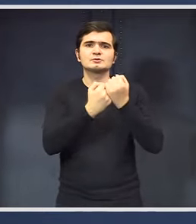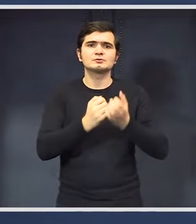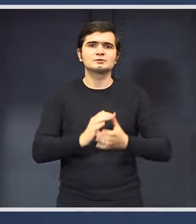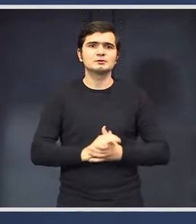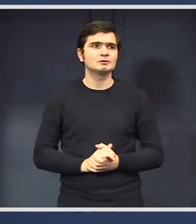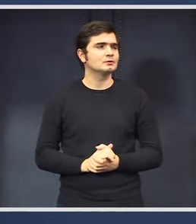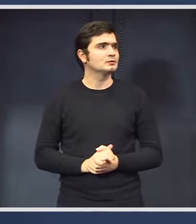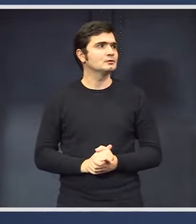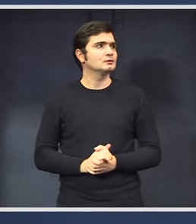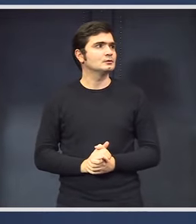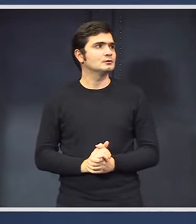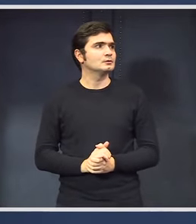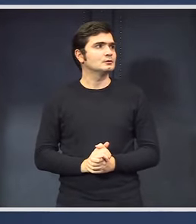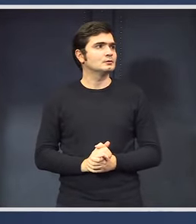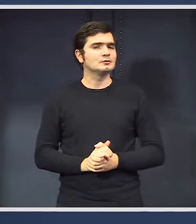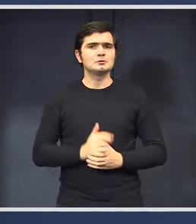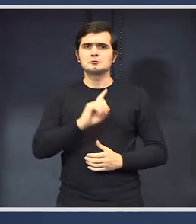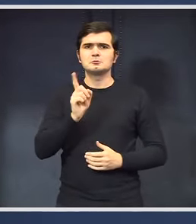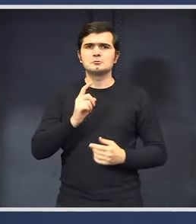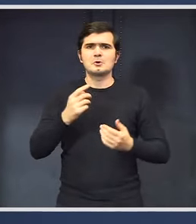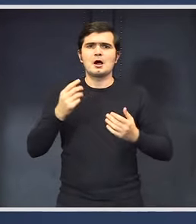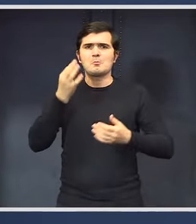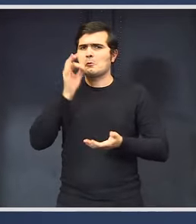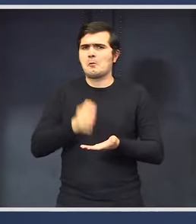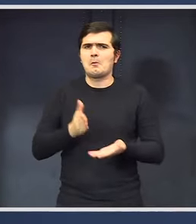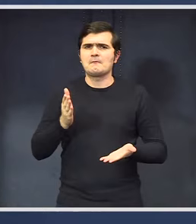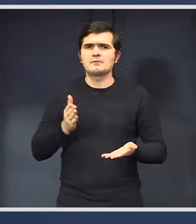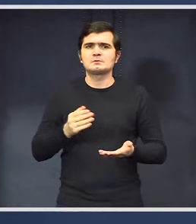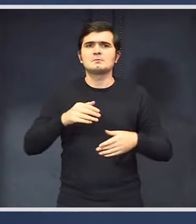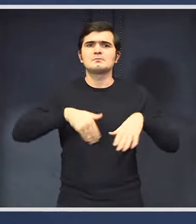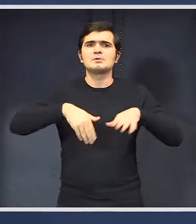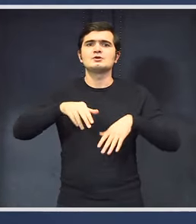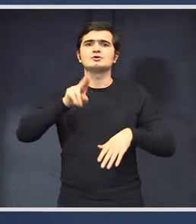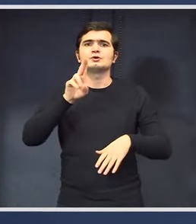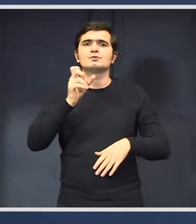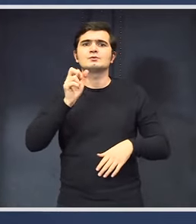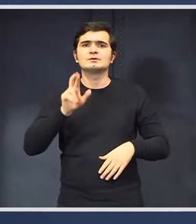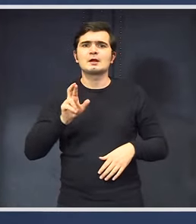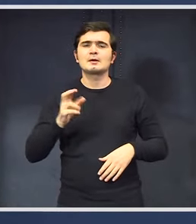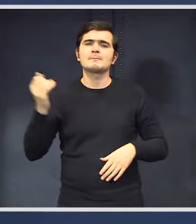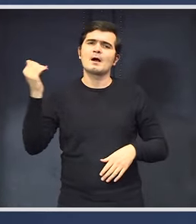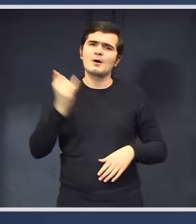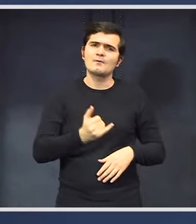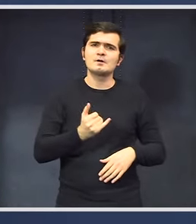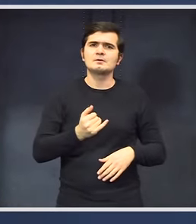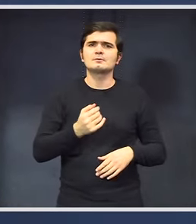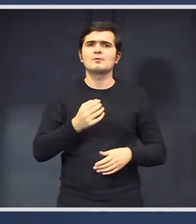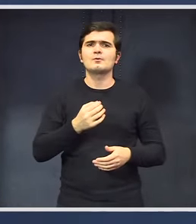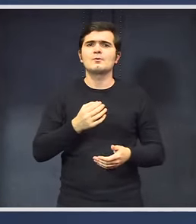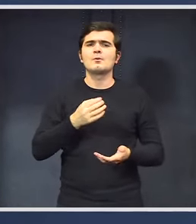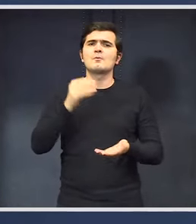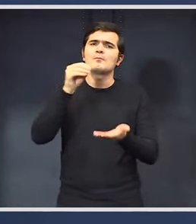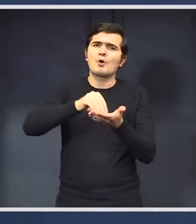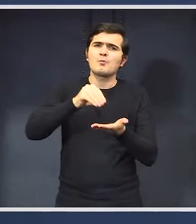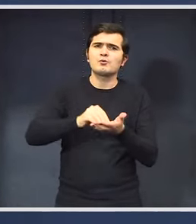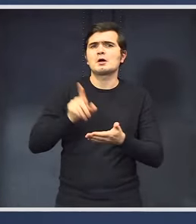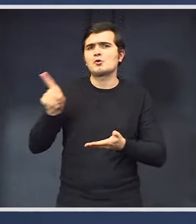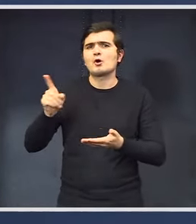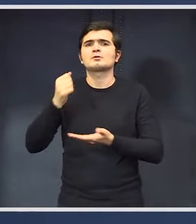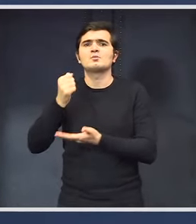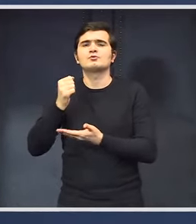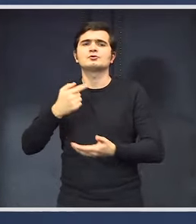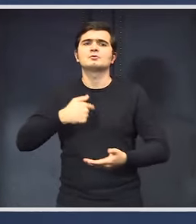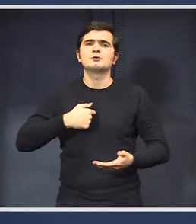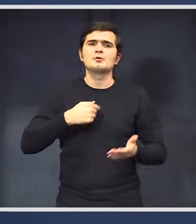Nu a trebuit să susțin niciun fel. Ministrii USR au venit cu propunere, sunt în propunere de buget. Eu le-am